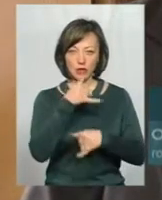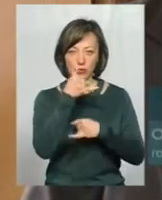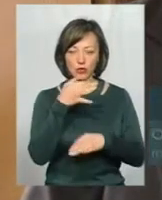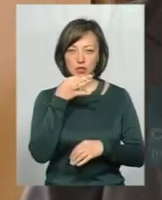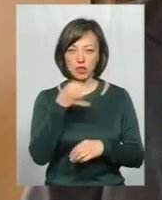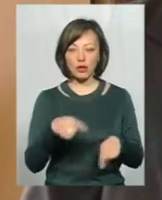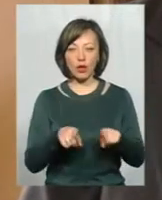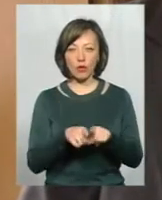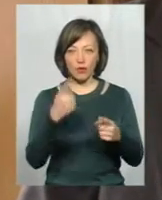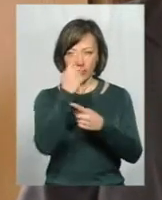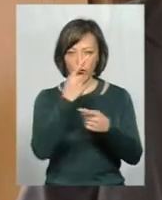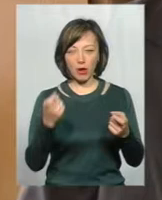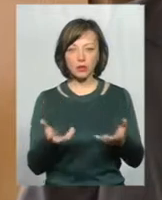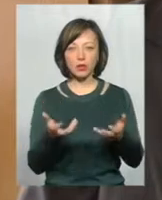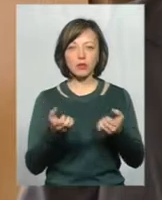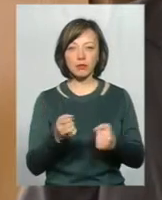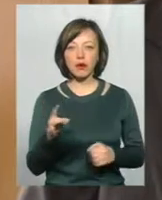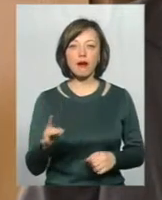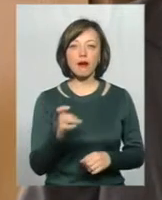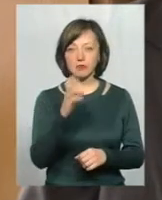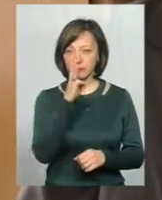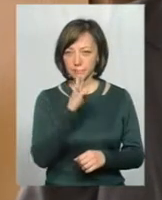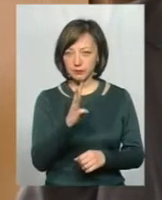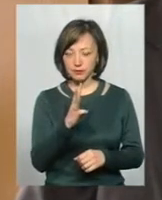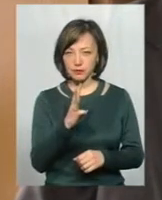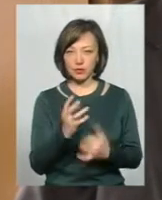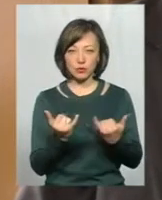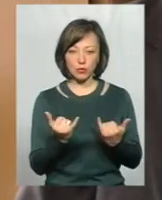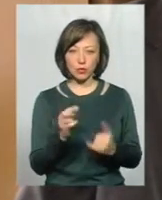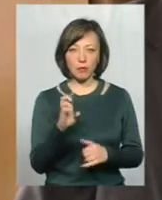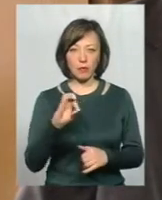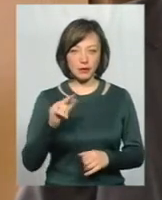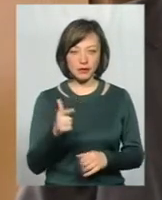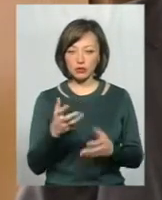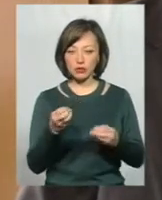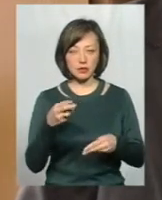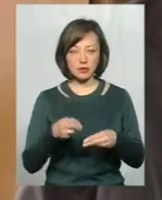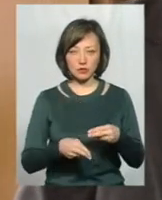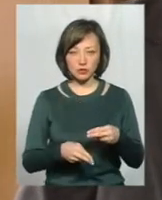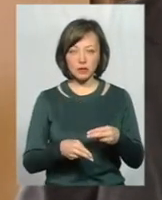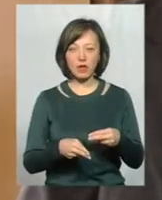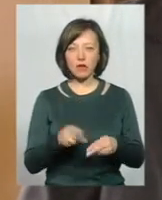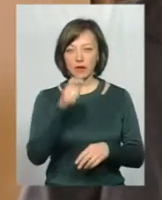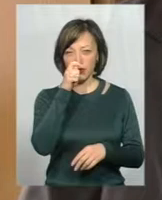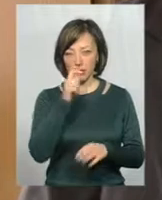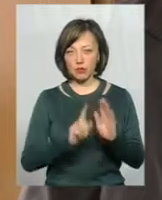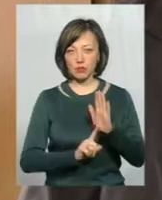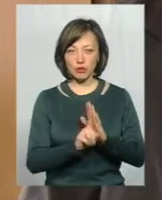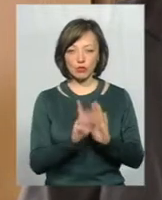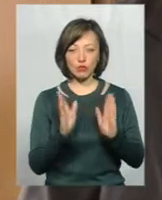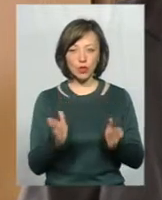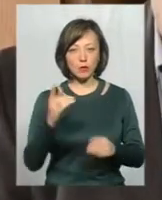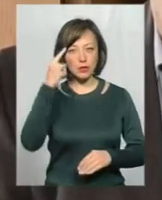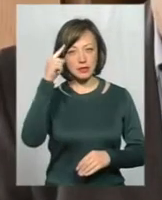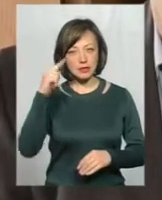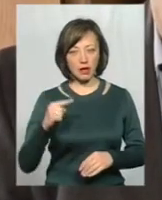тому що таку інформацію ми отримуємо раз в квартал. Сьогодні березень, ще квартал не закінчився. Квітні на початку ми будемо